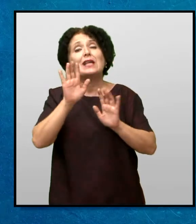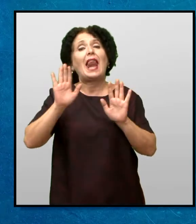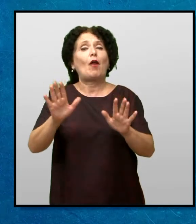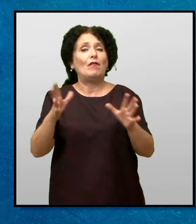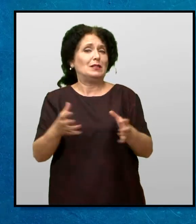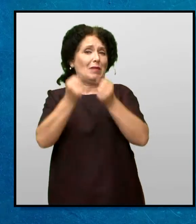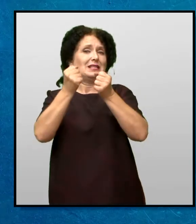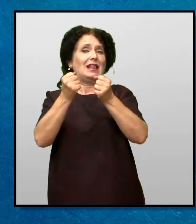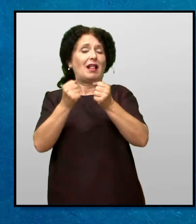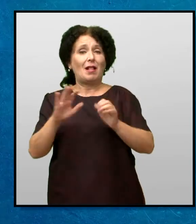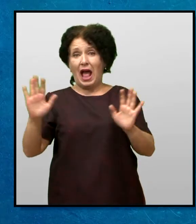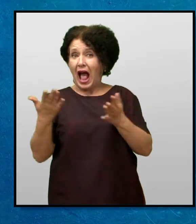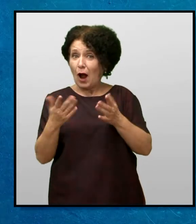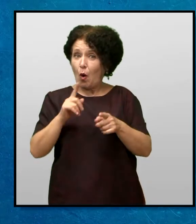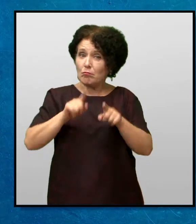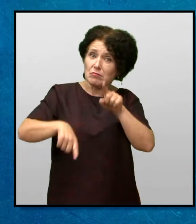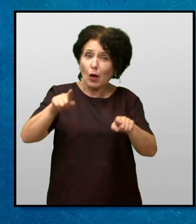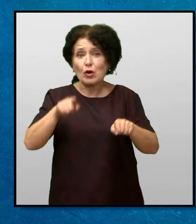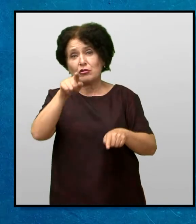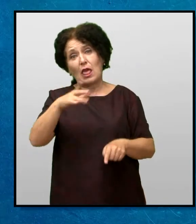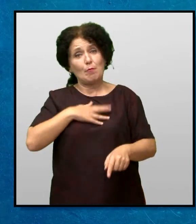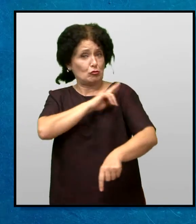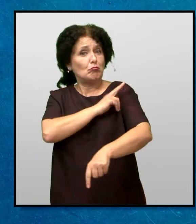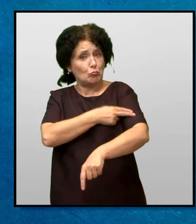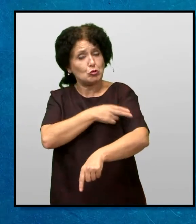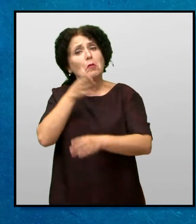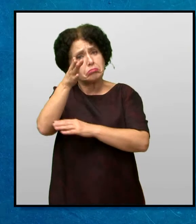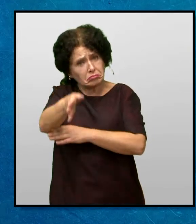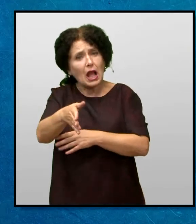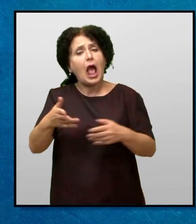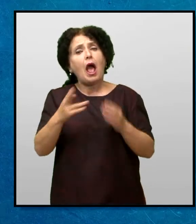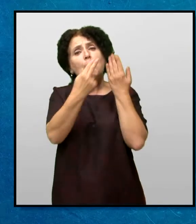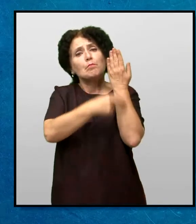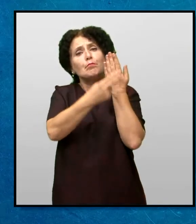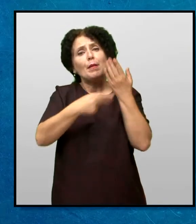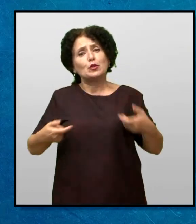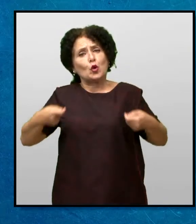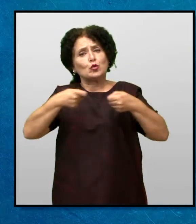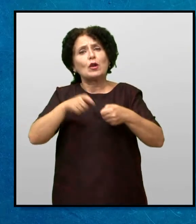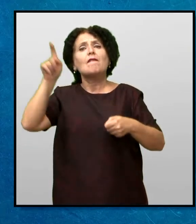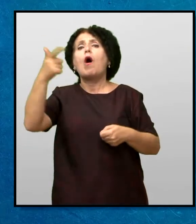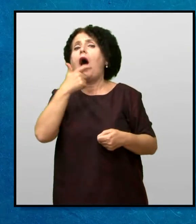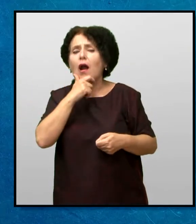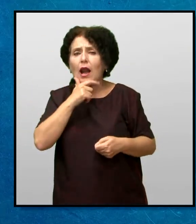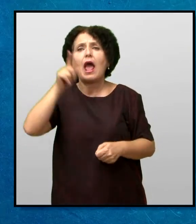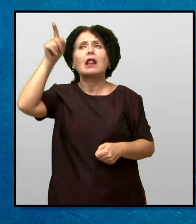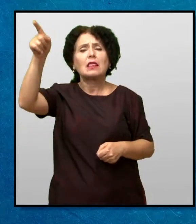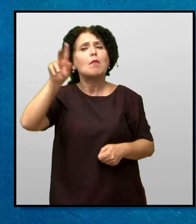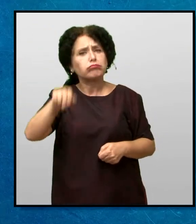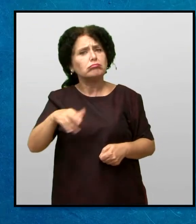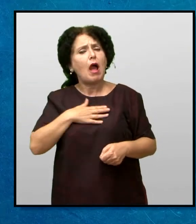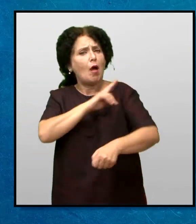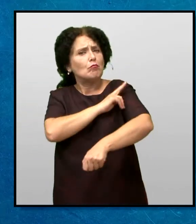Спасител Ако некогаш имаш можност, посети го Библиското Сдруженије во Англија Таму ке имаш